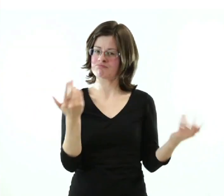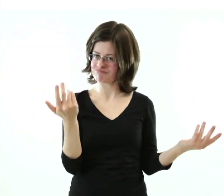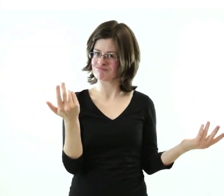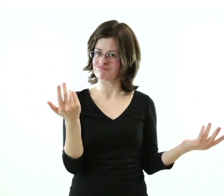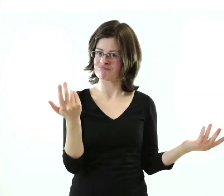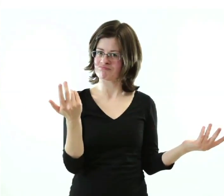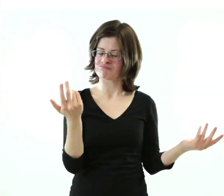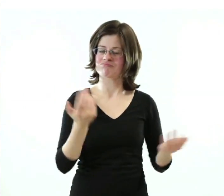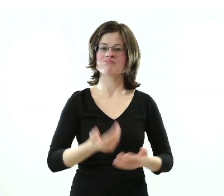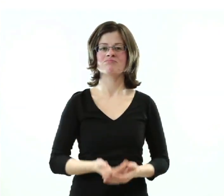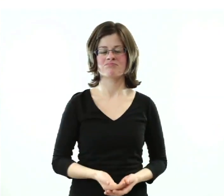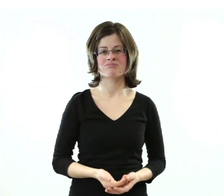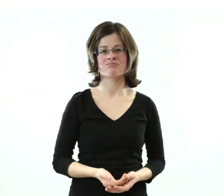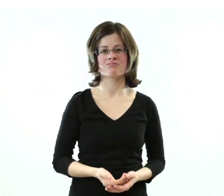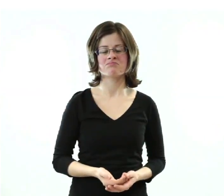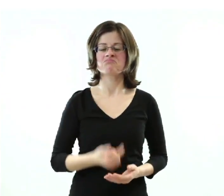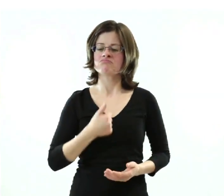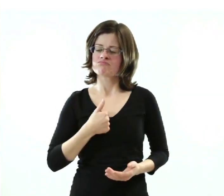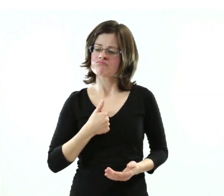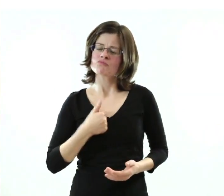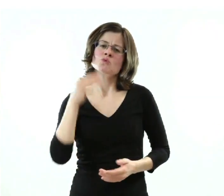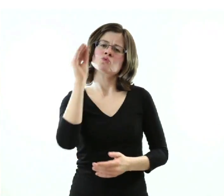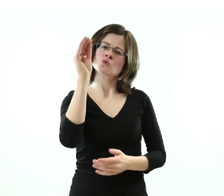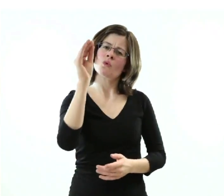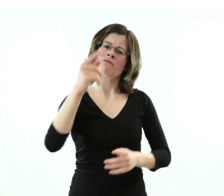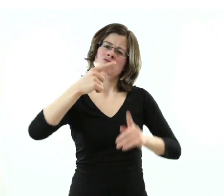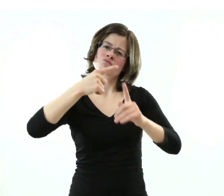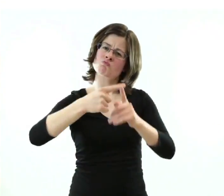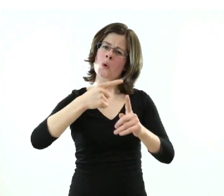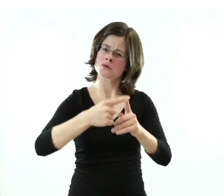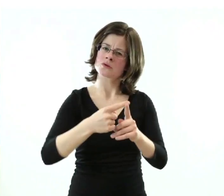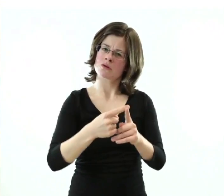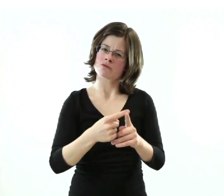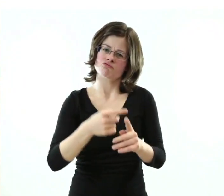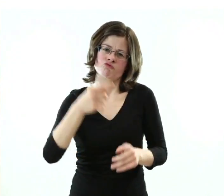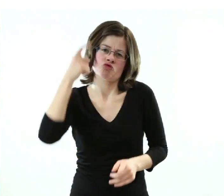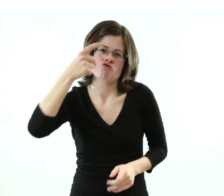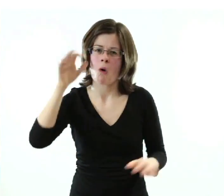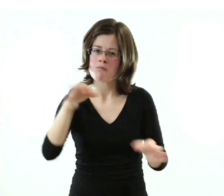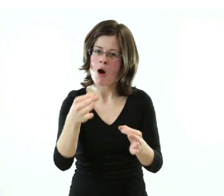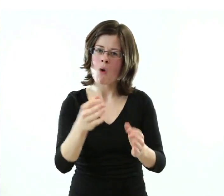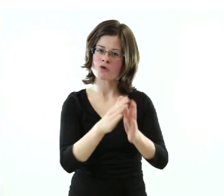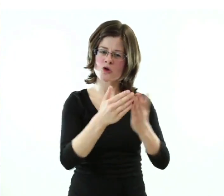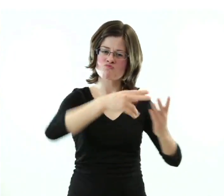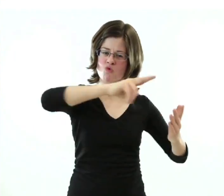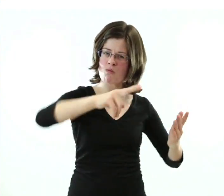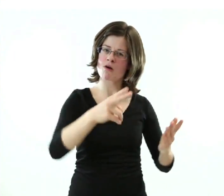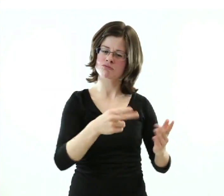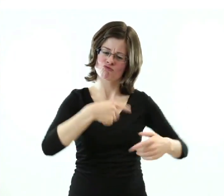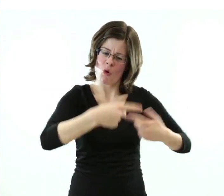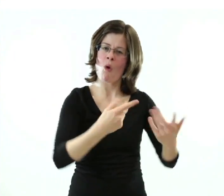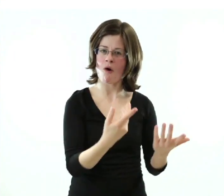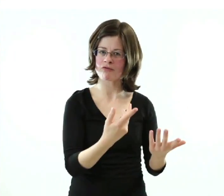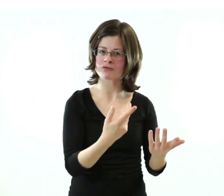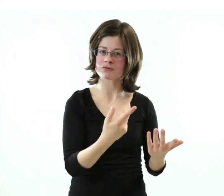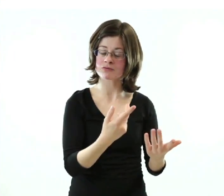bedingen sogar einander. Und das macht mich eigentlich hoffnungsvoll für die Zukunft, dass wir weiterhin hervorragende Buchmessen erwarten können. Und ich